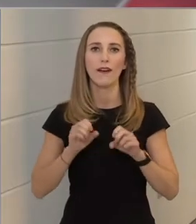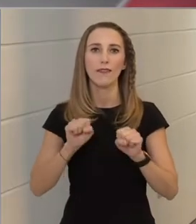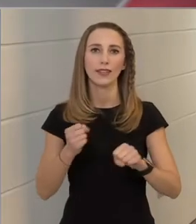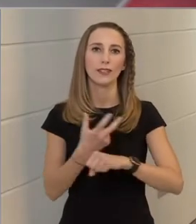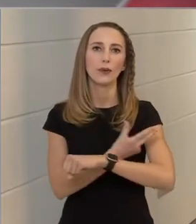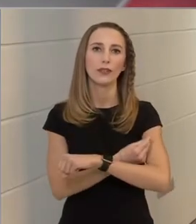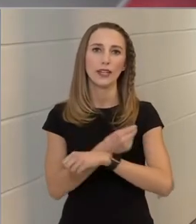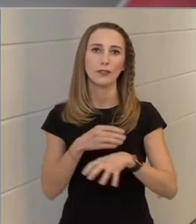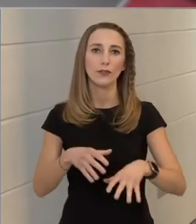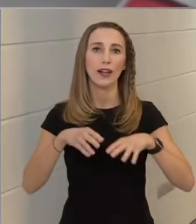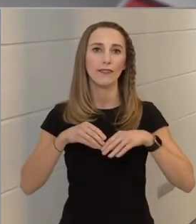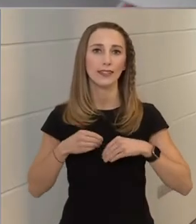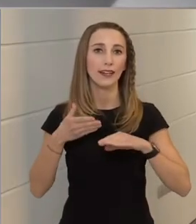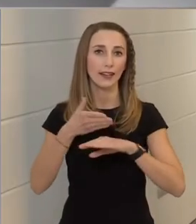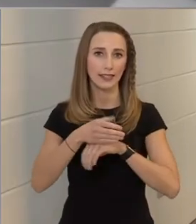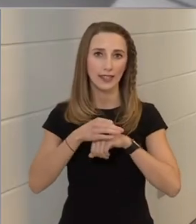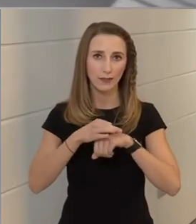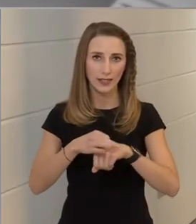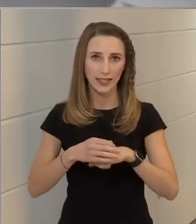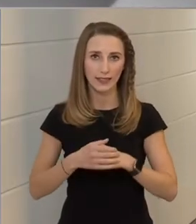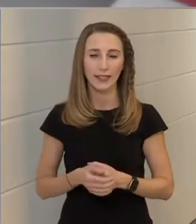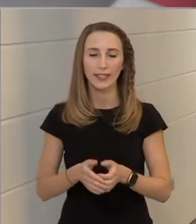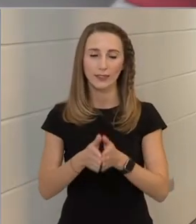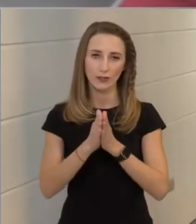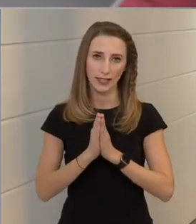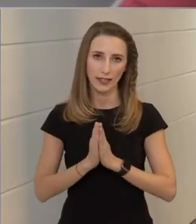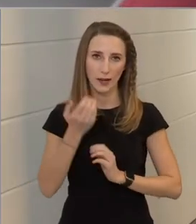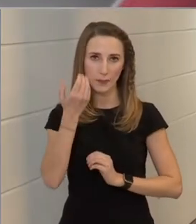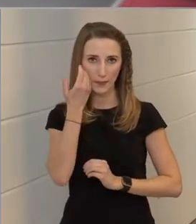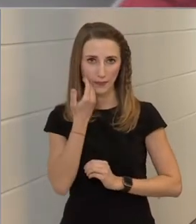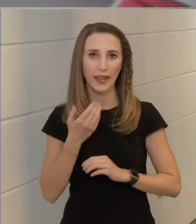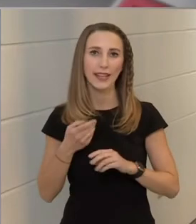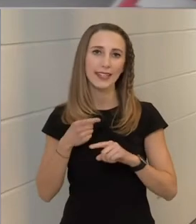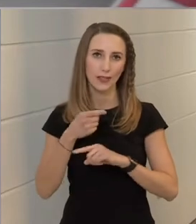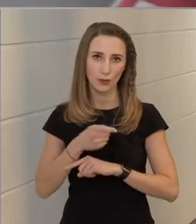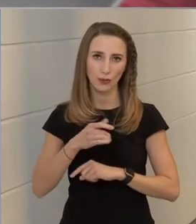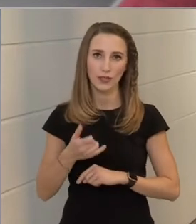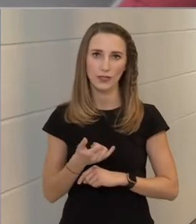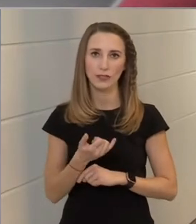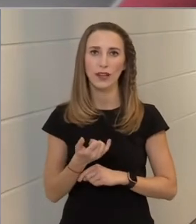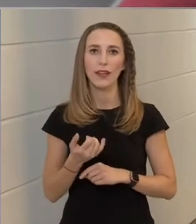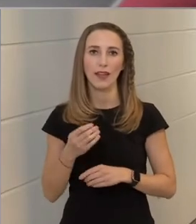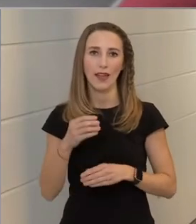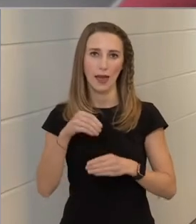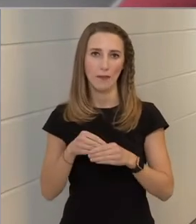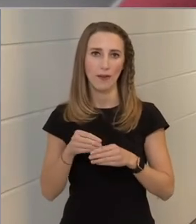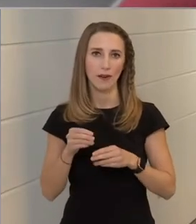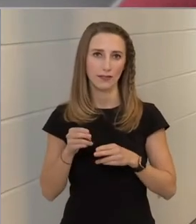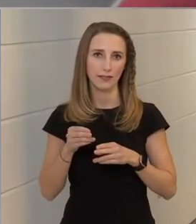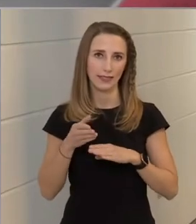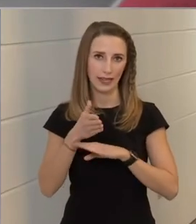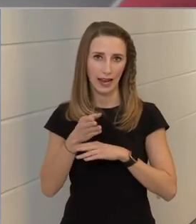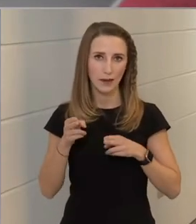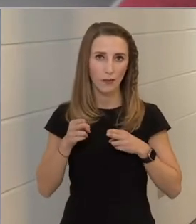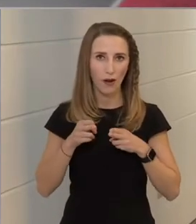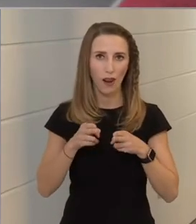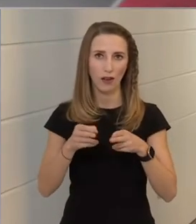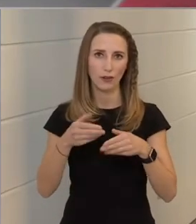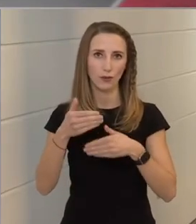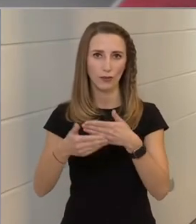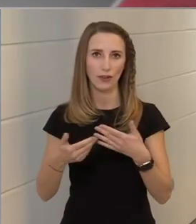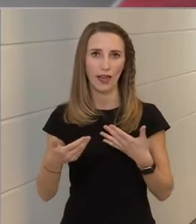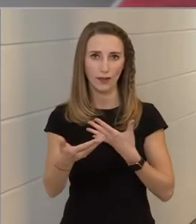felvételén keresztül vezet, és kérem, hogy ezen túl is ebbe az irányba haladjunk együtt,